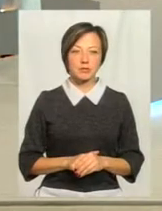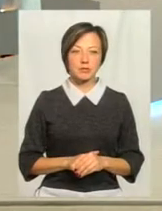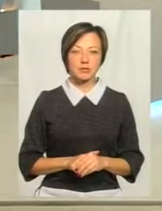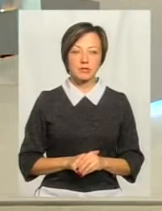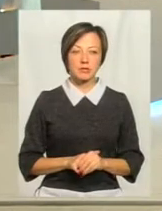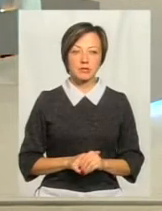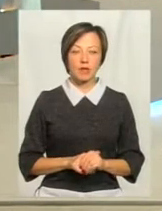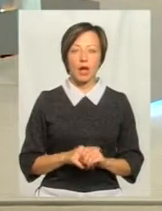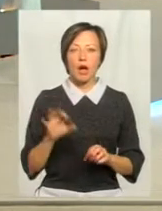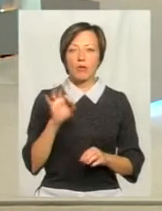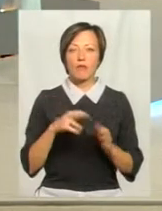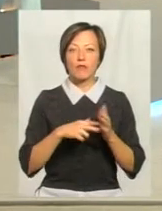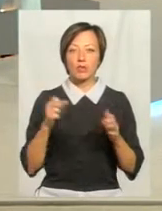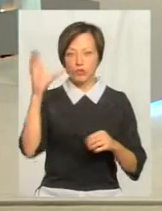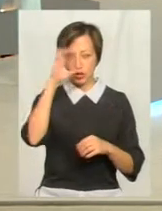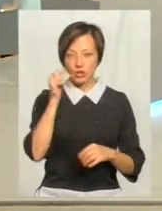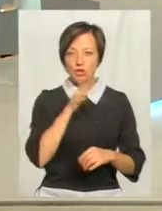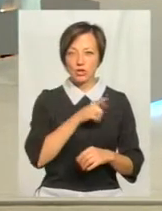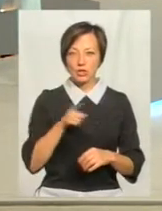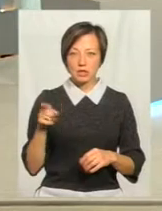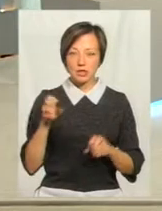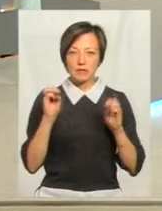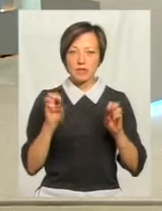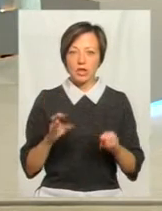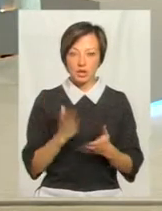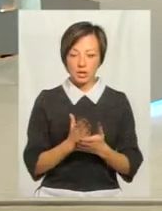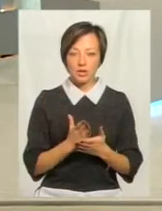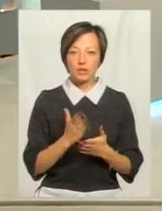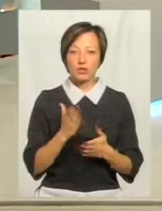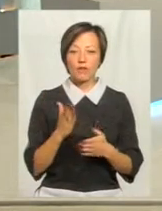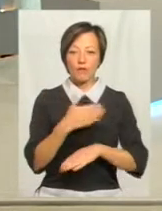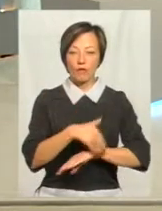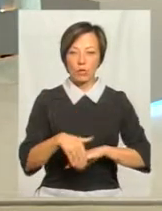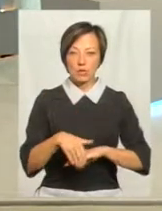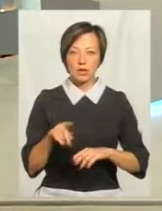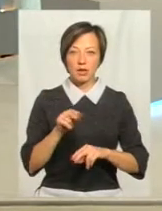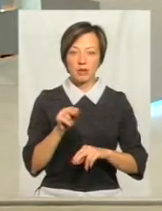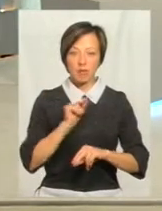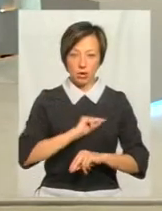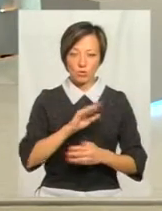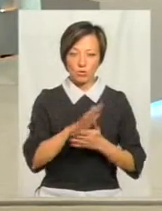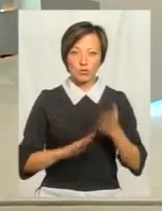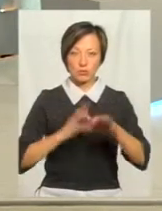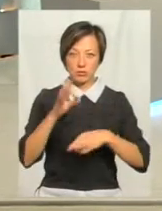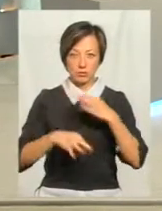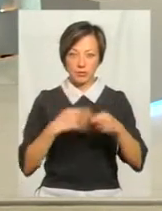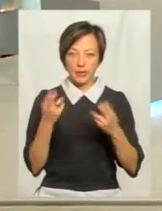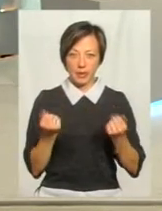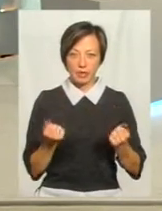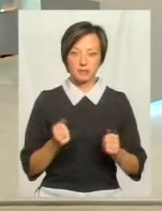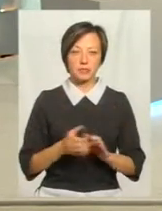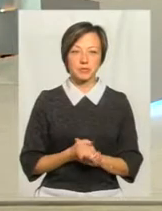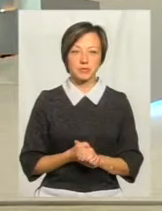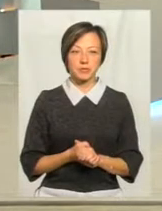А стосовно відключення в нічний час світлофорів, є ж вулиці, на яких не відключаються світлофори, так? Так.